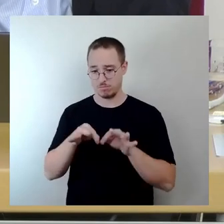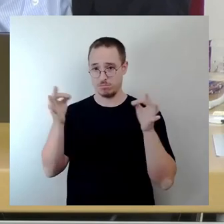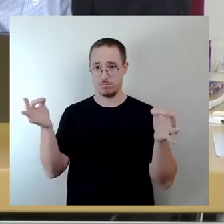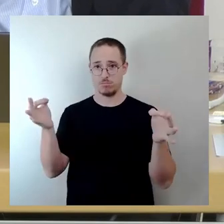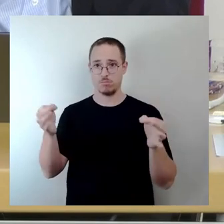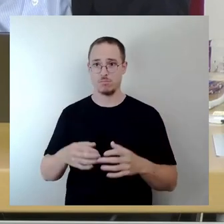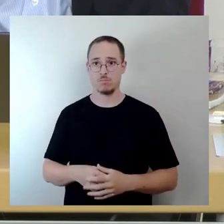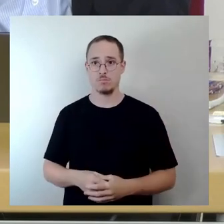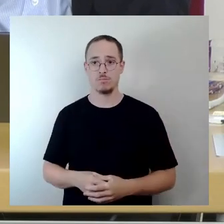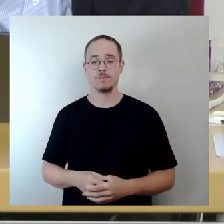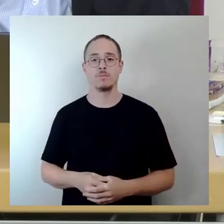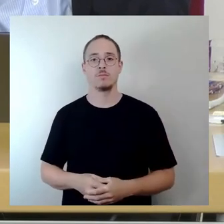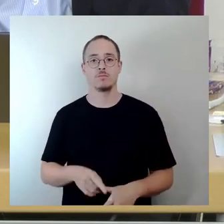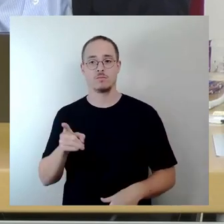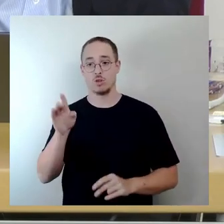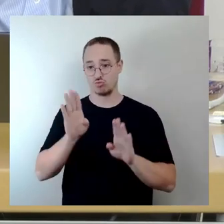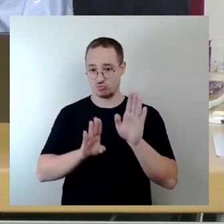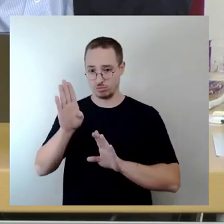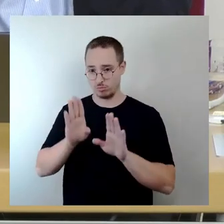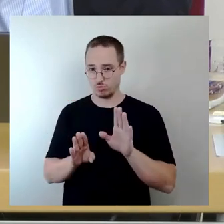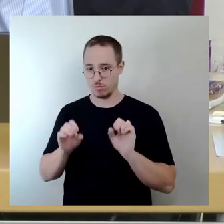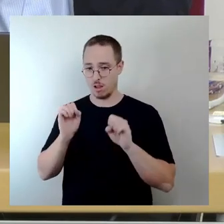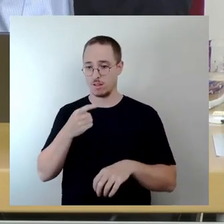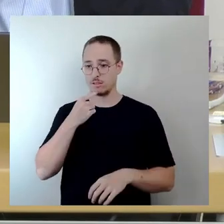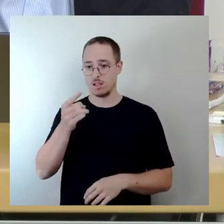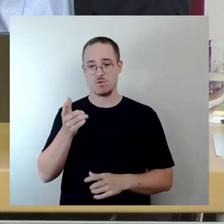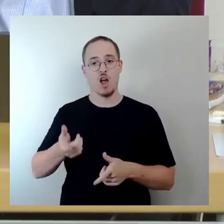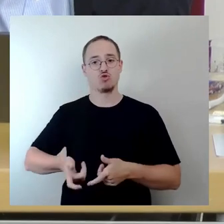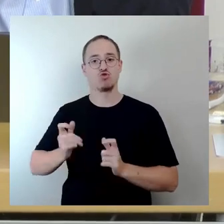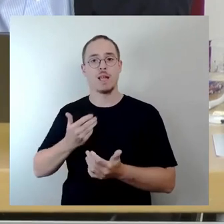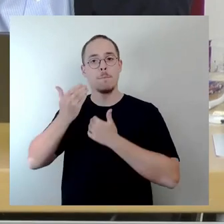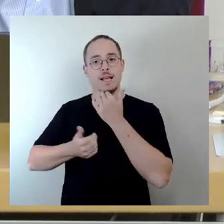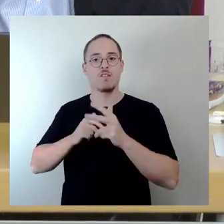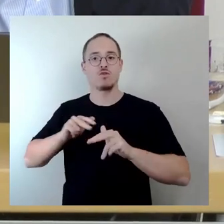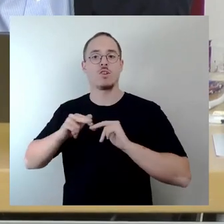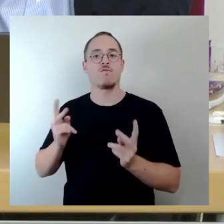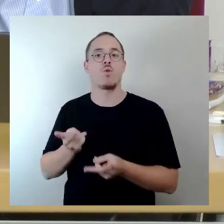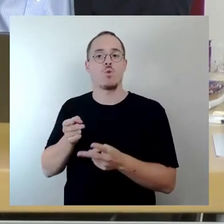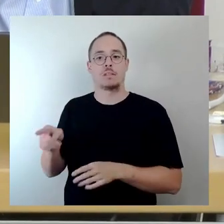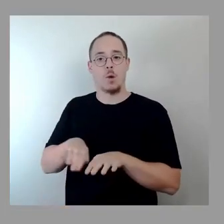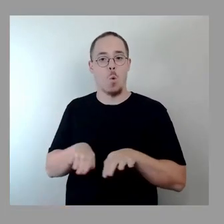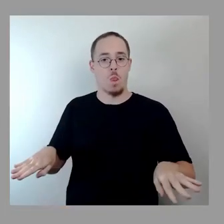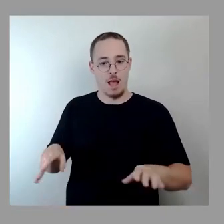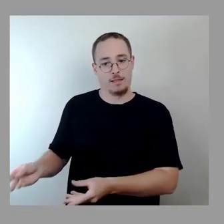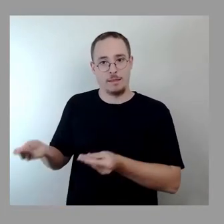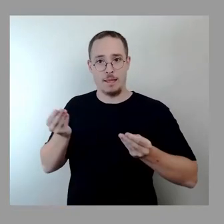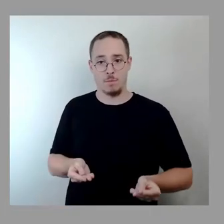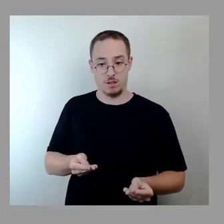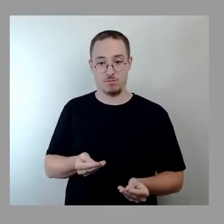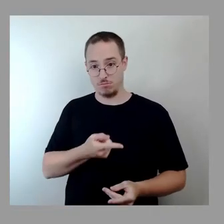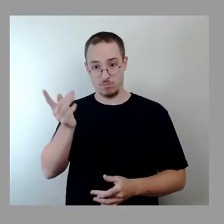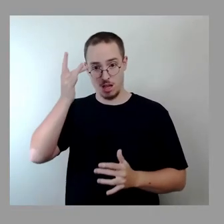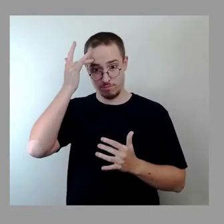kann, dass wir als Abstimmungsgrundlage den Ausschussbericht Wirtschaftsförderung nehmen, den bitte ich jetzt um das